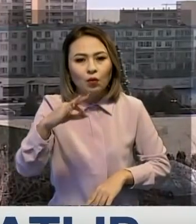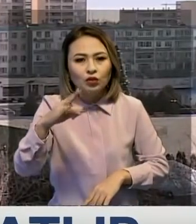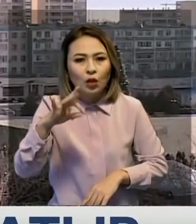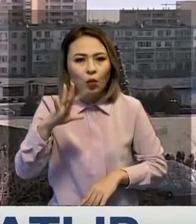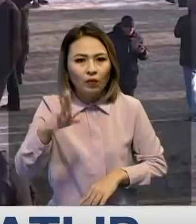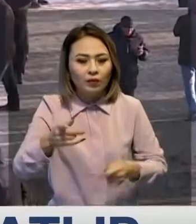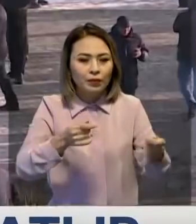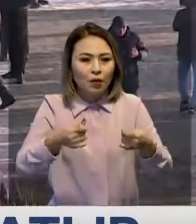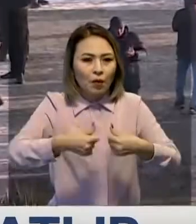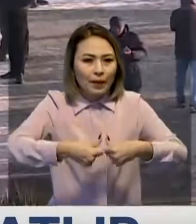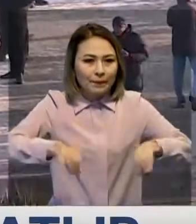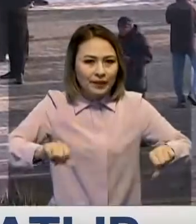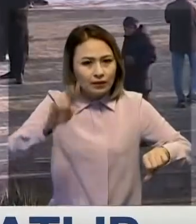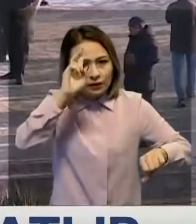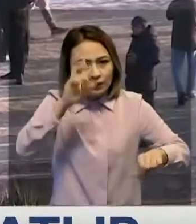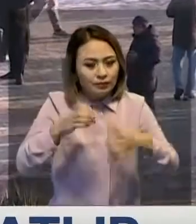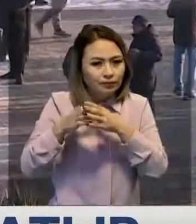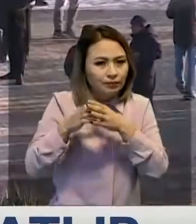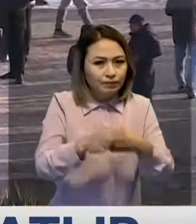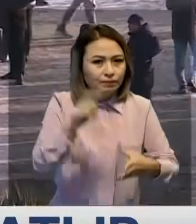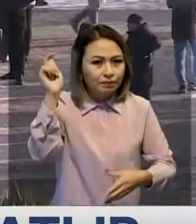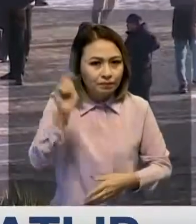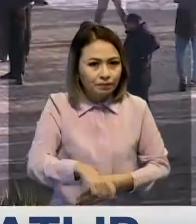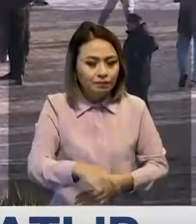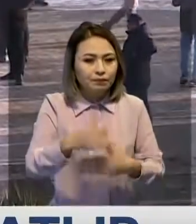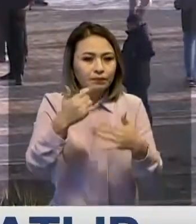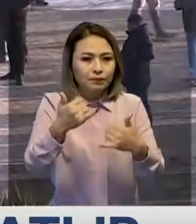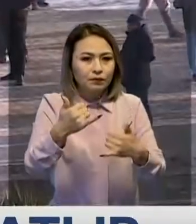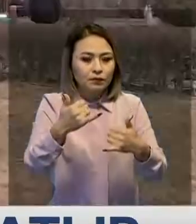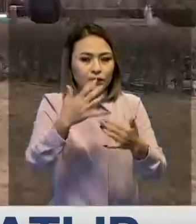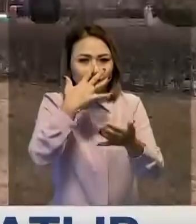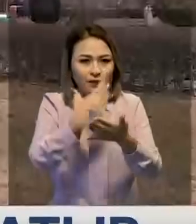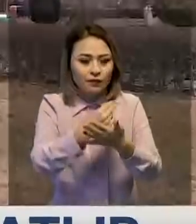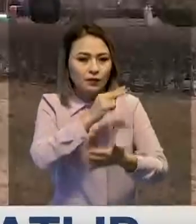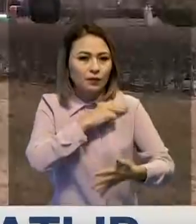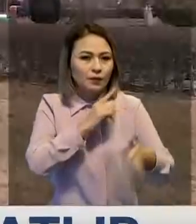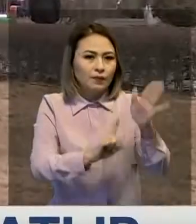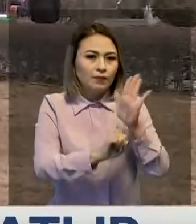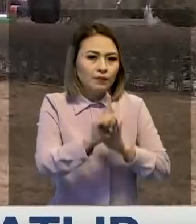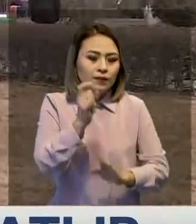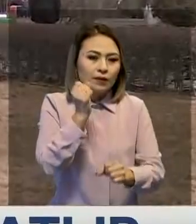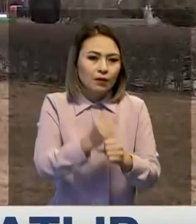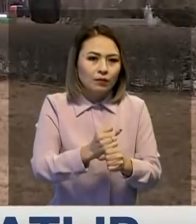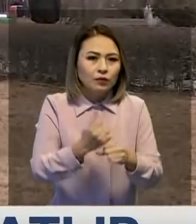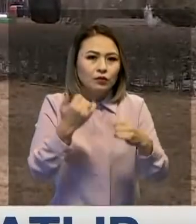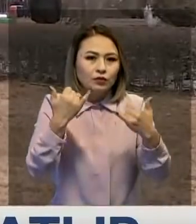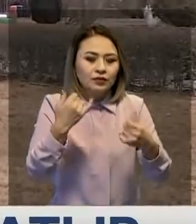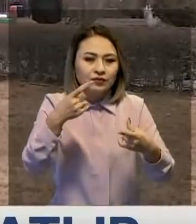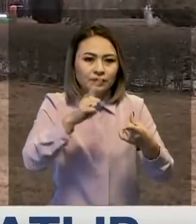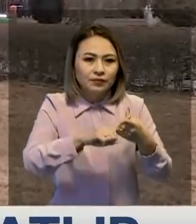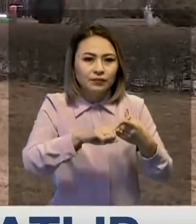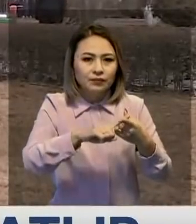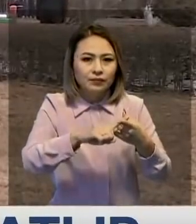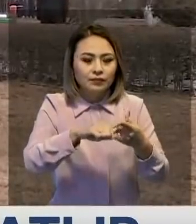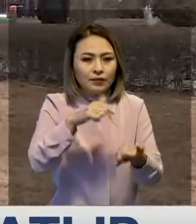үкметтік комиссия келгеніңді айтып кету керек, штаб-тап қазір өз жұмысын бастап кетті. Осығатты келіп